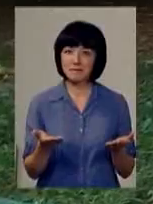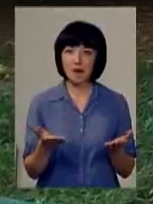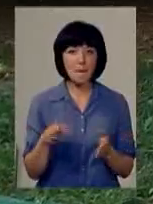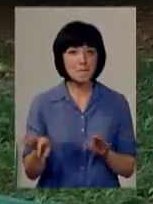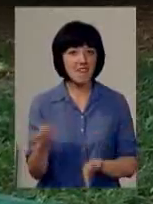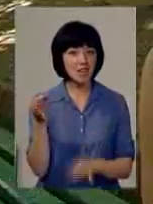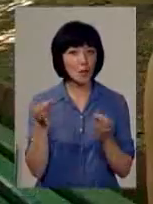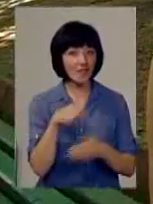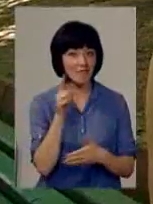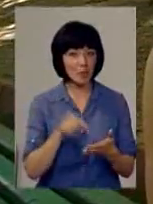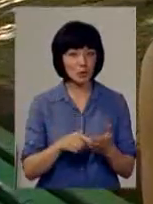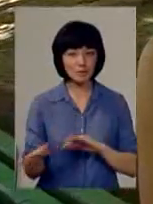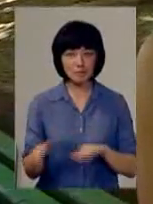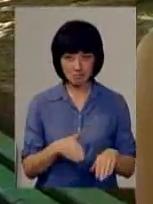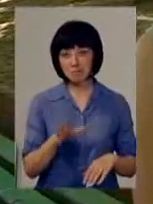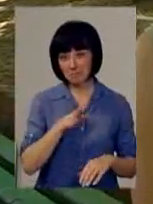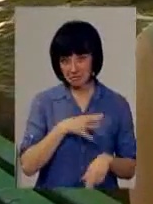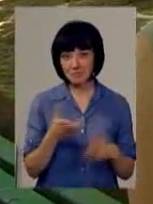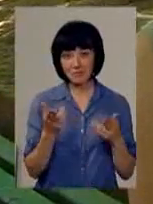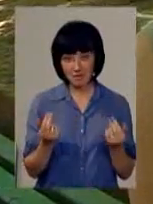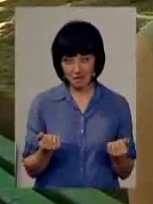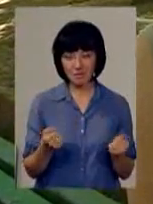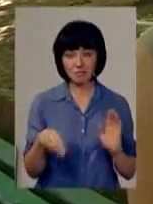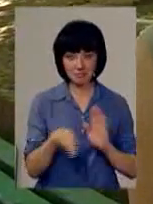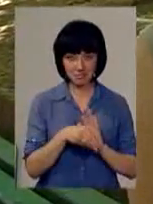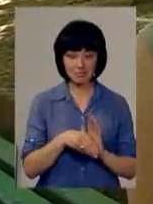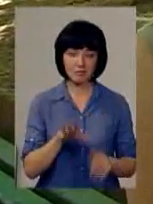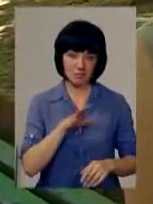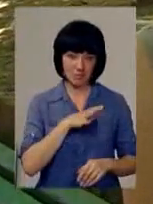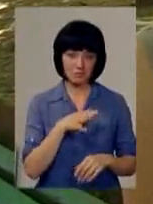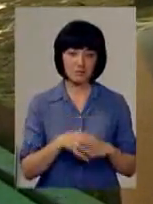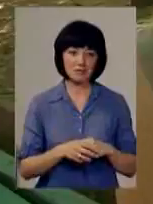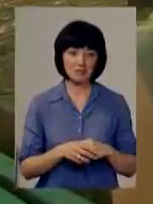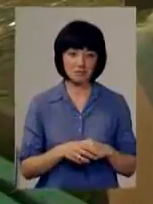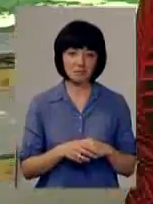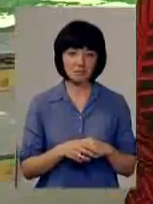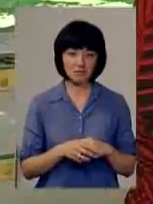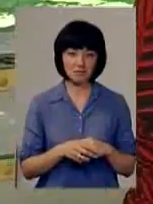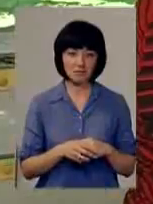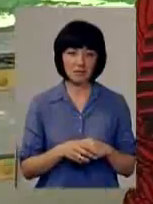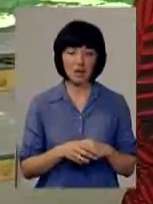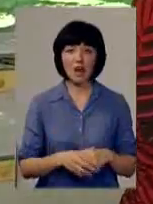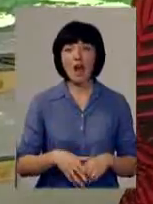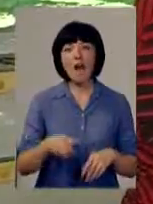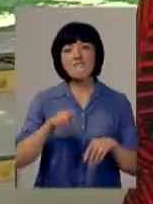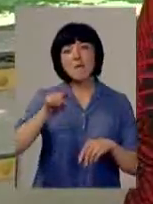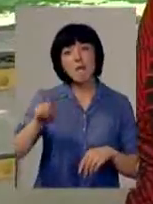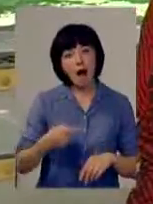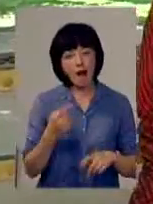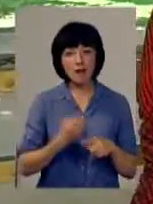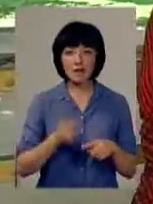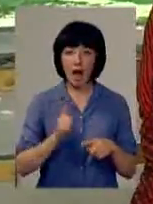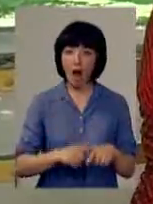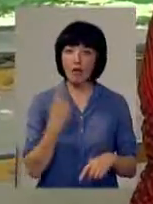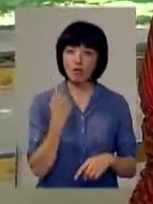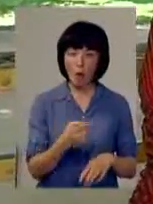Провокаційний питання. Доводилося, звичайно. Звичайно, доводилося. Вимагати – це